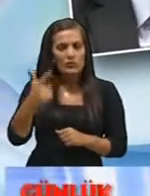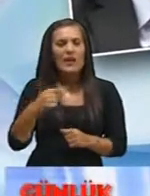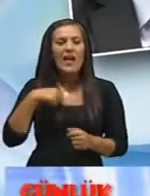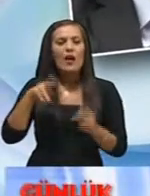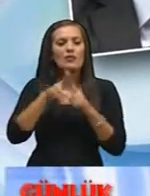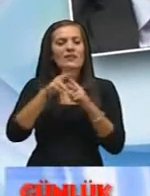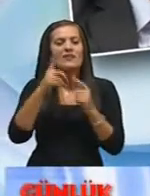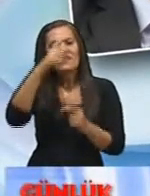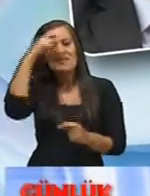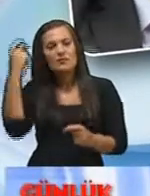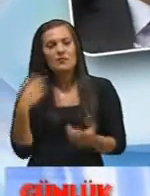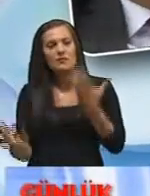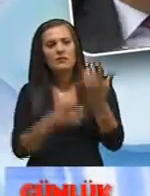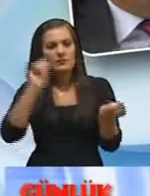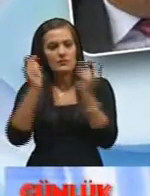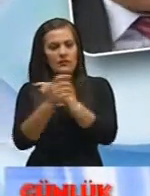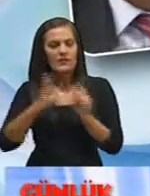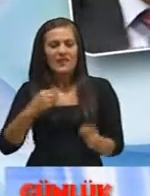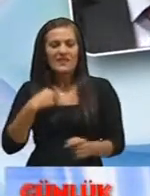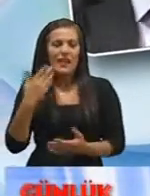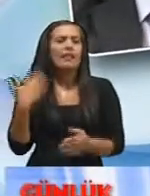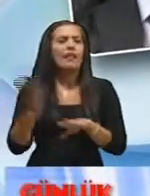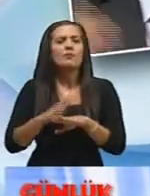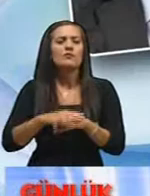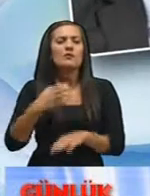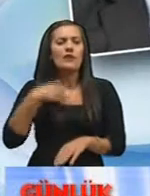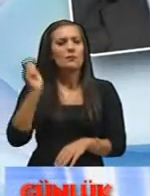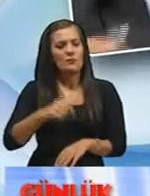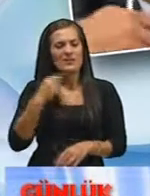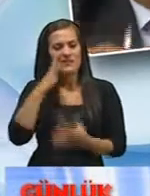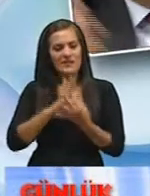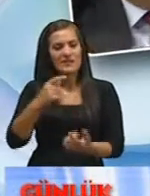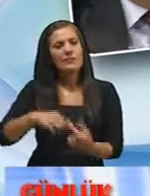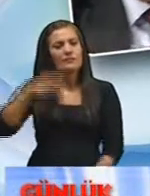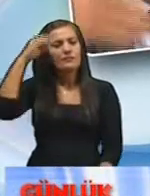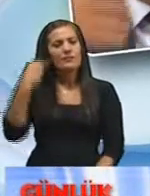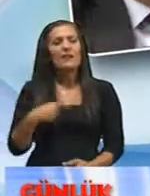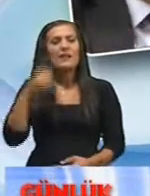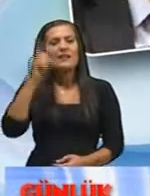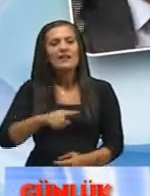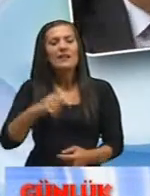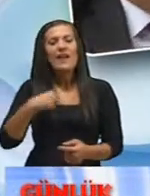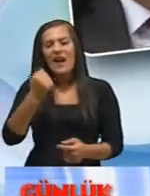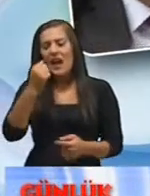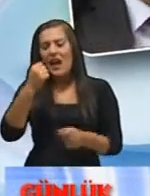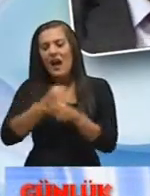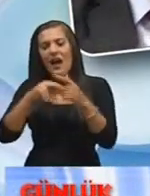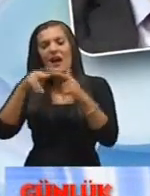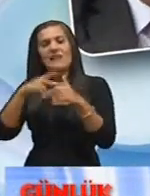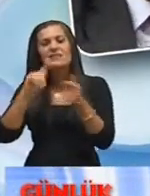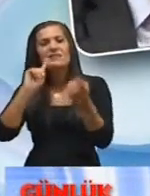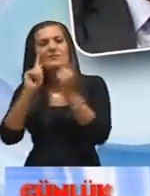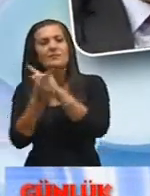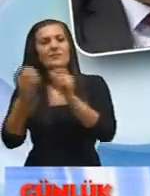Zaten ne yapıyorsak Kendimiz yapıyoruz İnsan eliyle biz Sera gazları dediğimiz İşte başta karbondioksit Ve diğer sanayiye dayalı